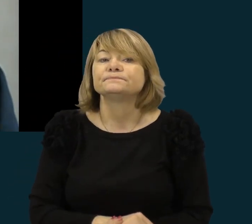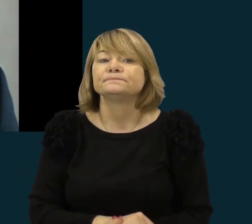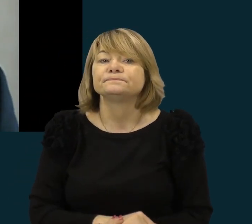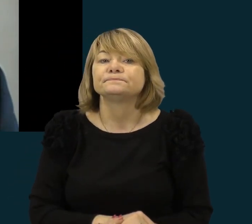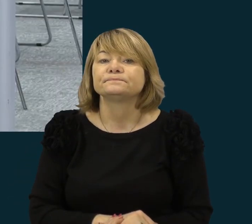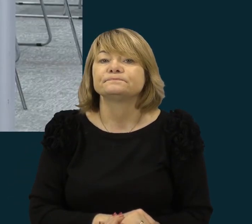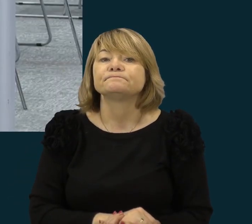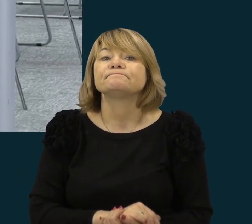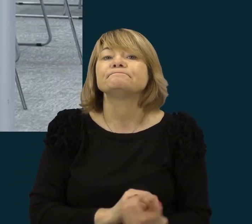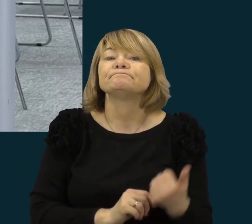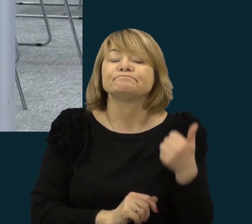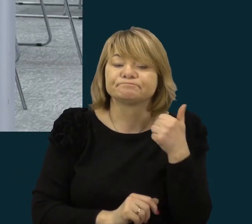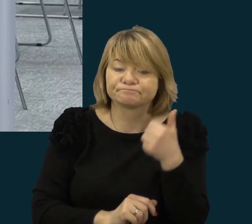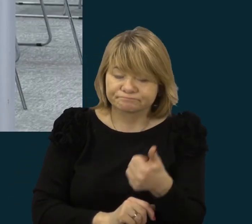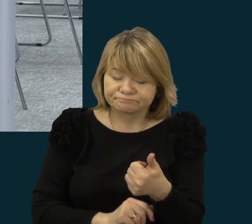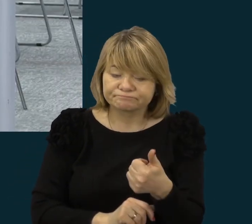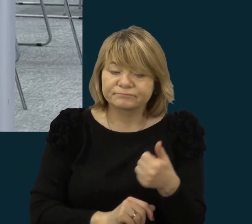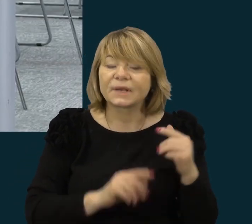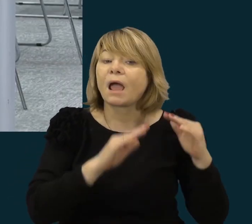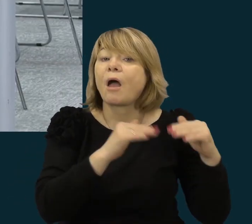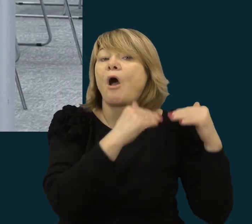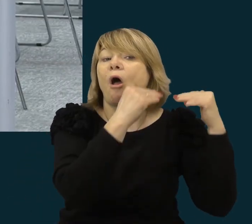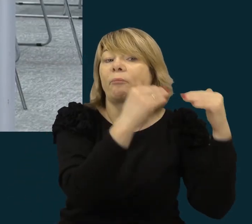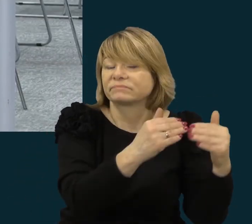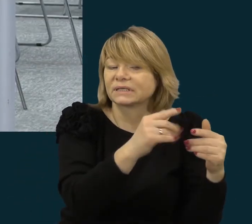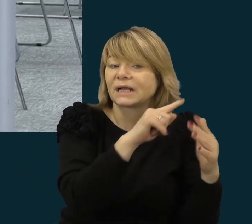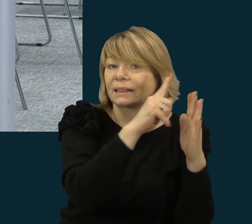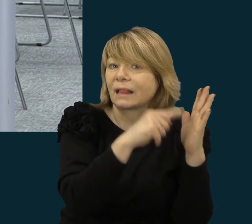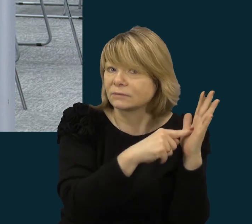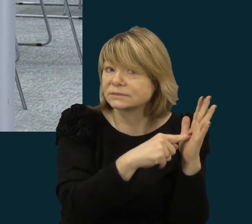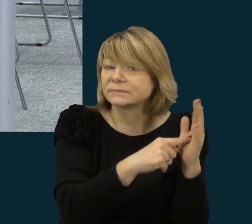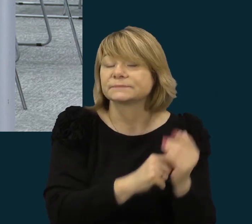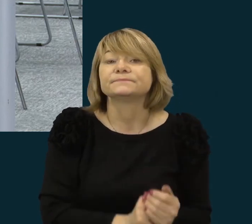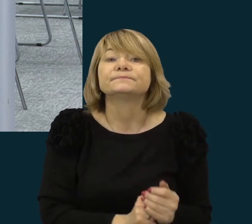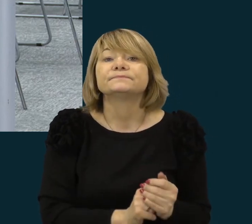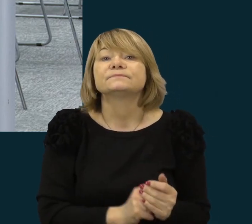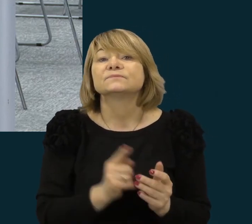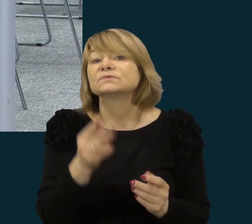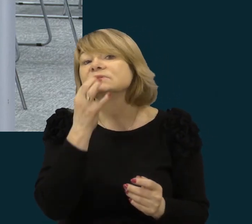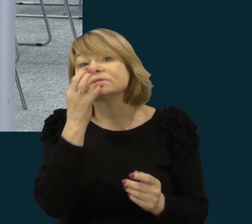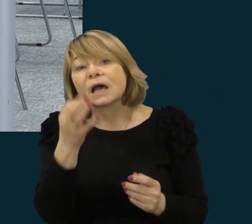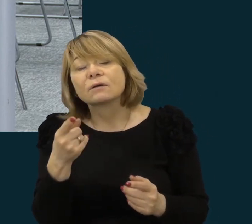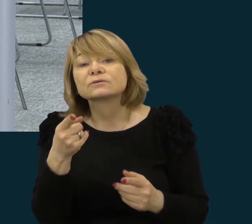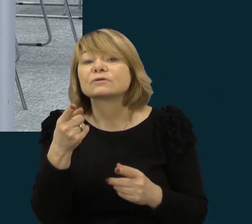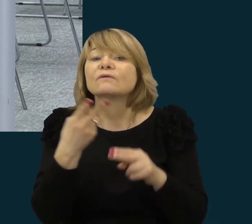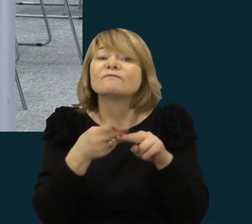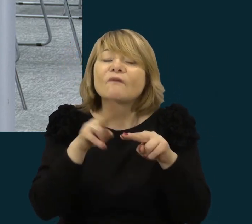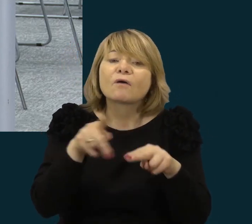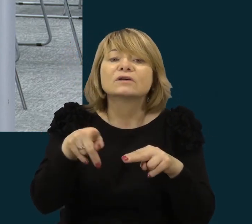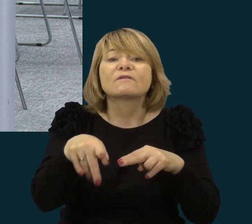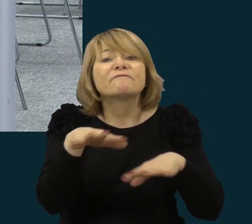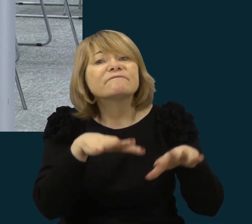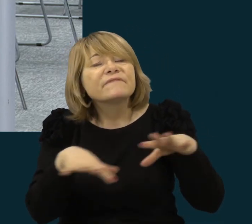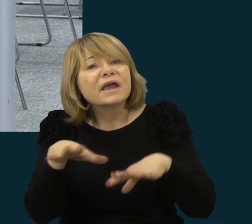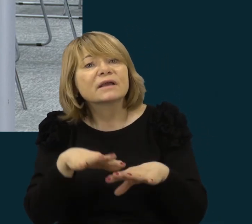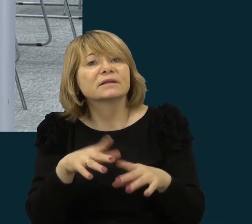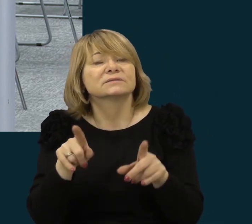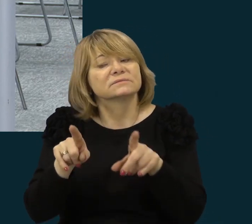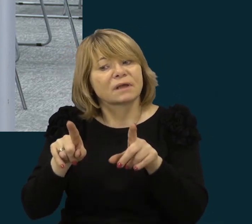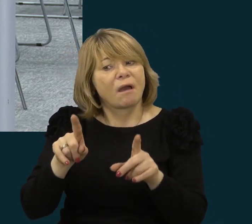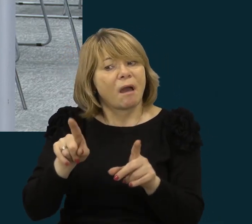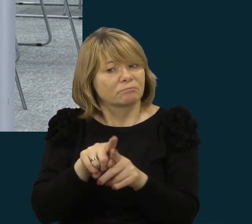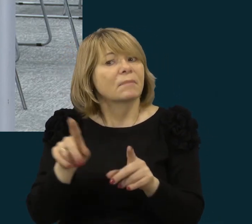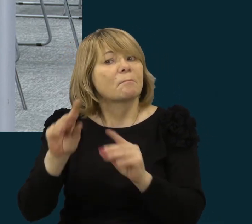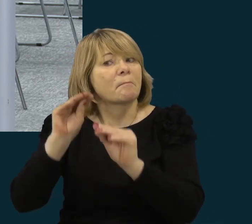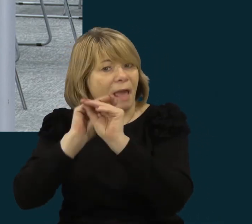sekantis klausimas būtų, minėjote, kad tokios veiklos dalinai reikalauja ir pačių pedagogų